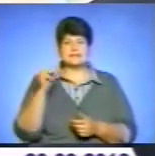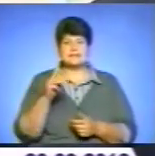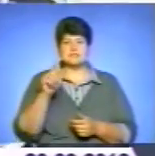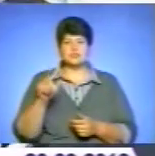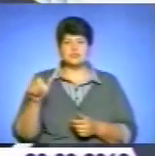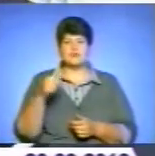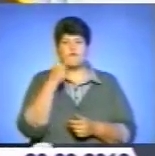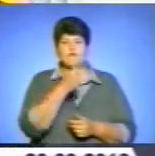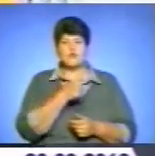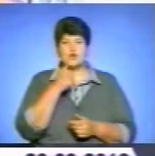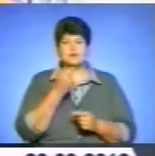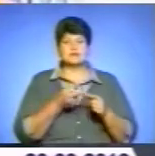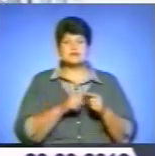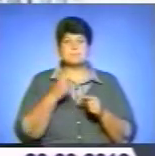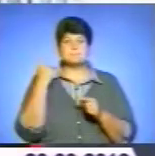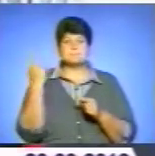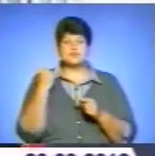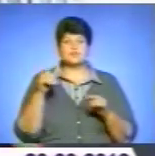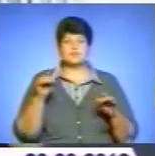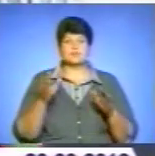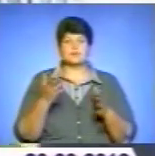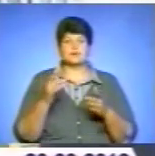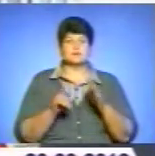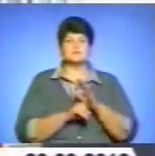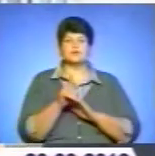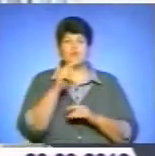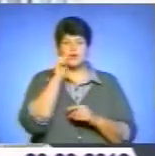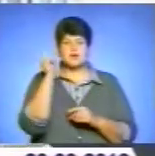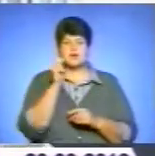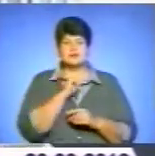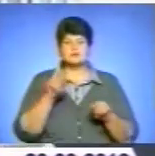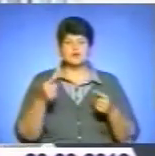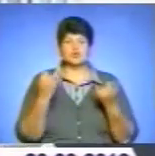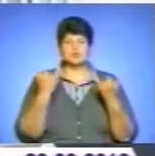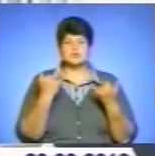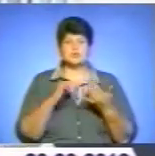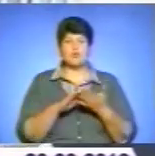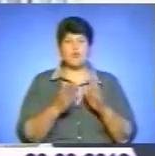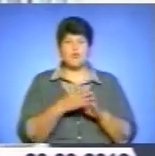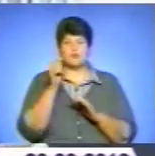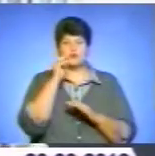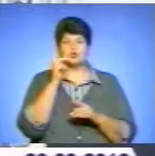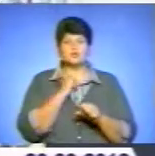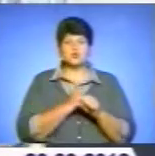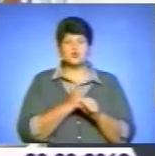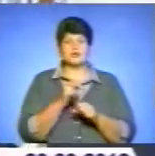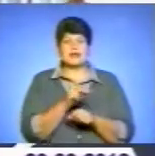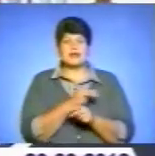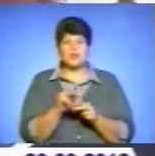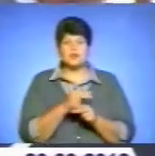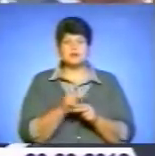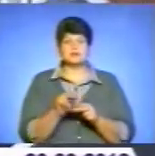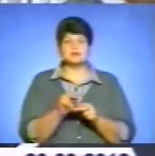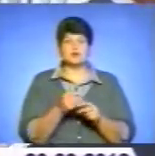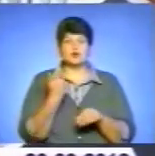в рік. Це якраз перша ластівка в Україні, де дійсно створені сучасні умови для тих, хто тут працює, хто тут лікується. І саме головне,